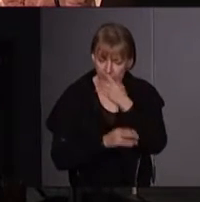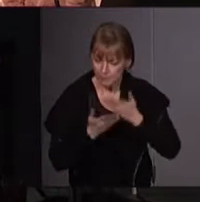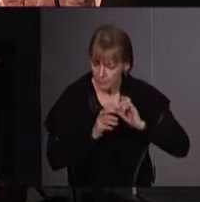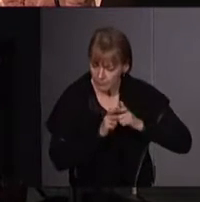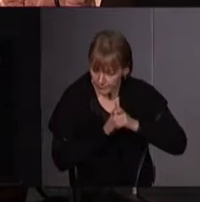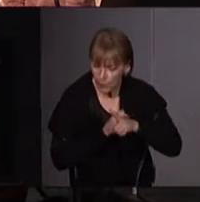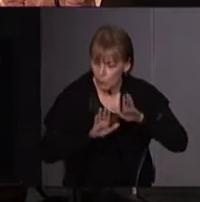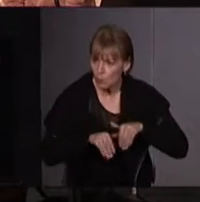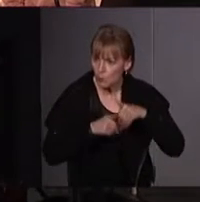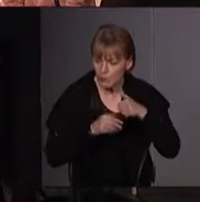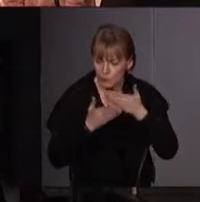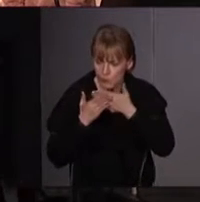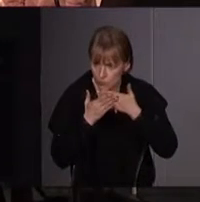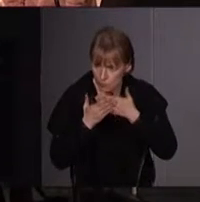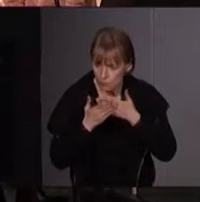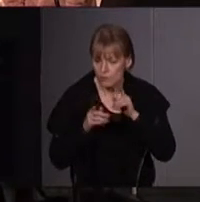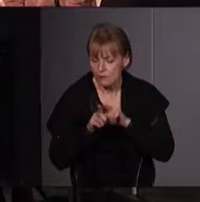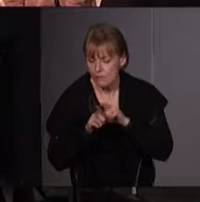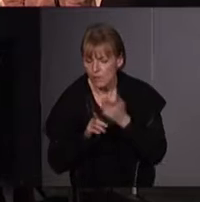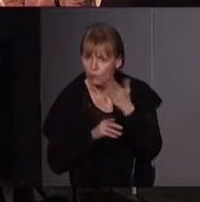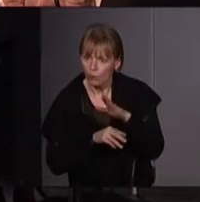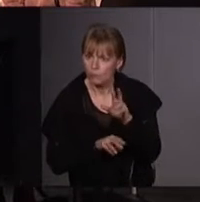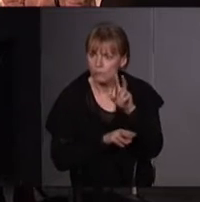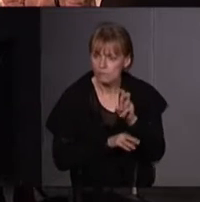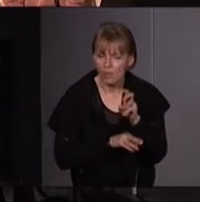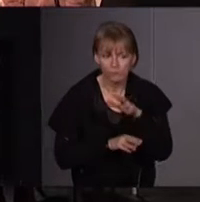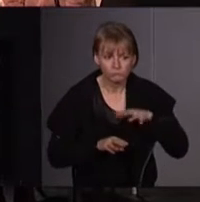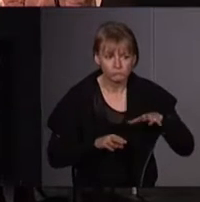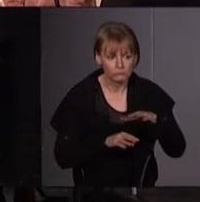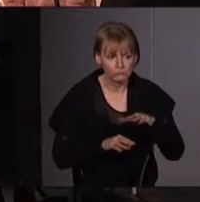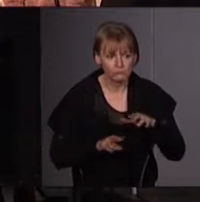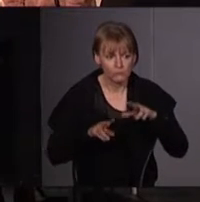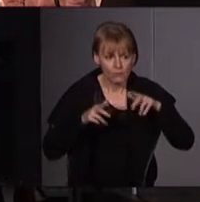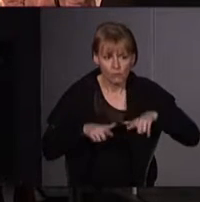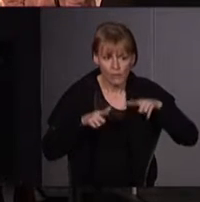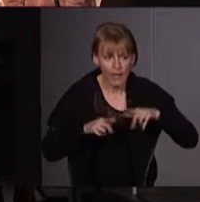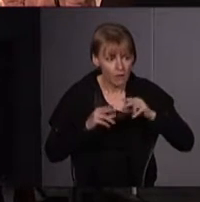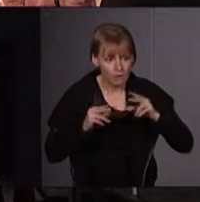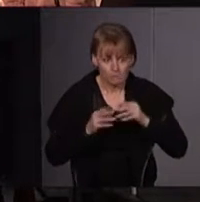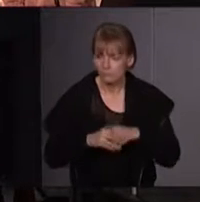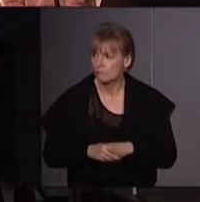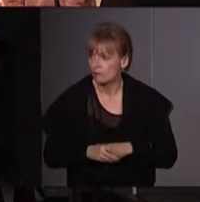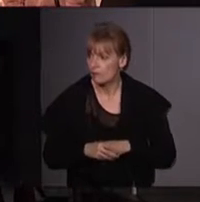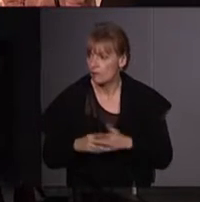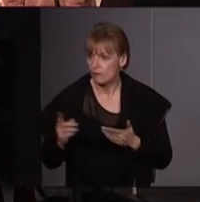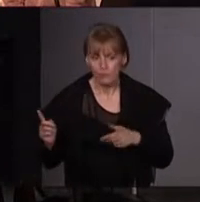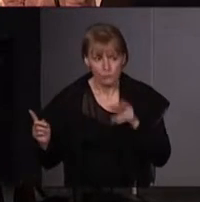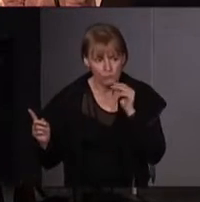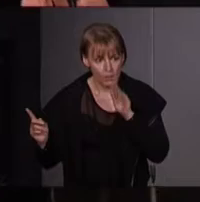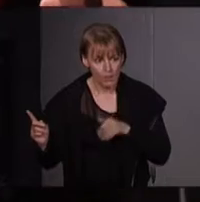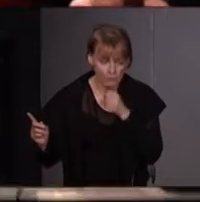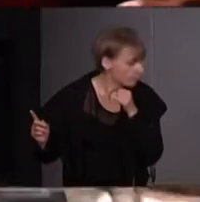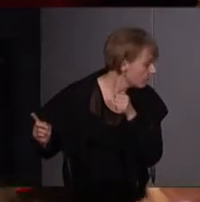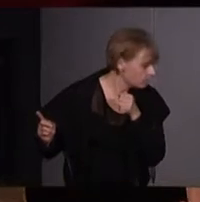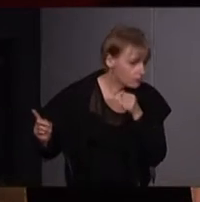et elle a beaucoup travaillé aussi sur l'écologie urbaine, et publié des livres dans ce sens, dont agglomérés